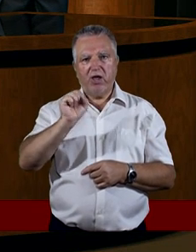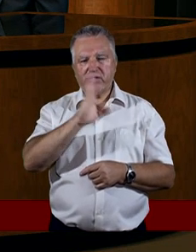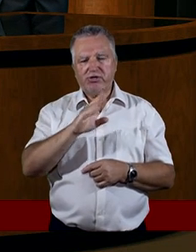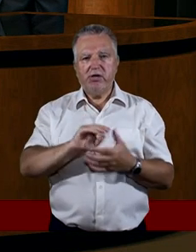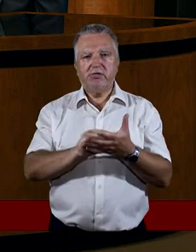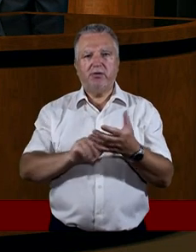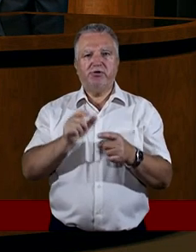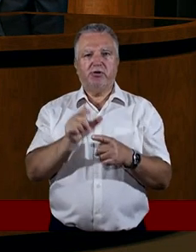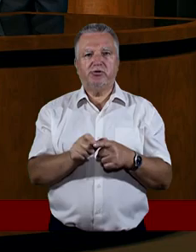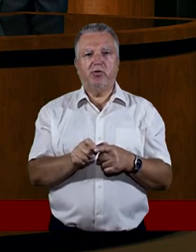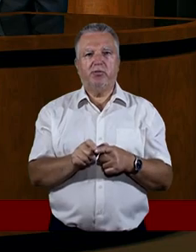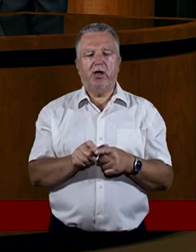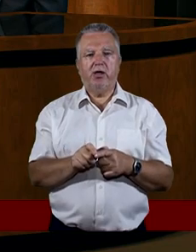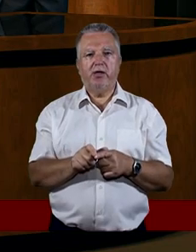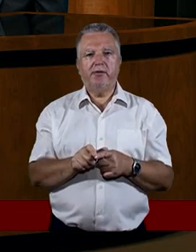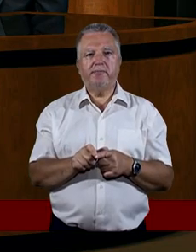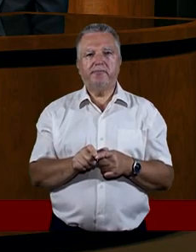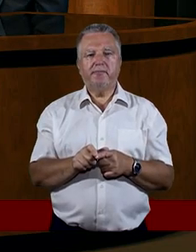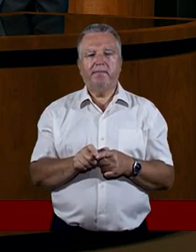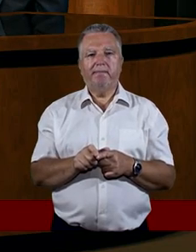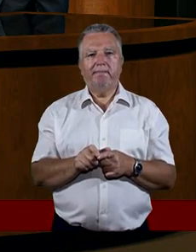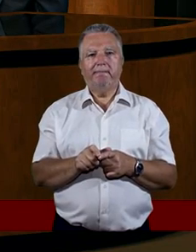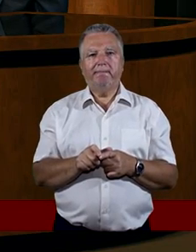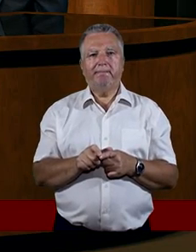zapisał słowa dotyczące